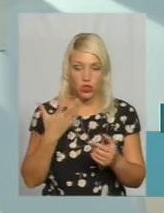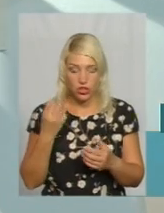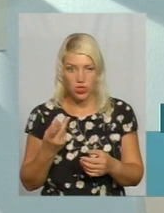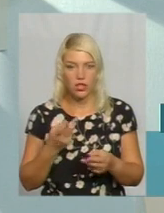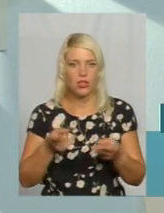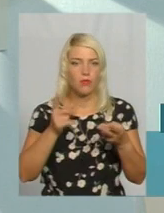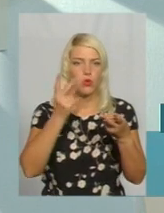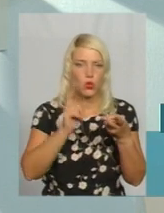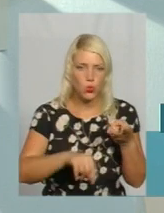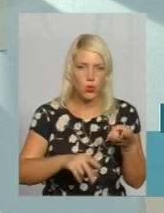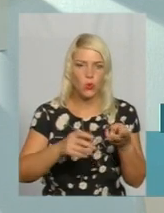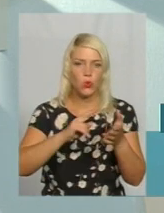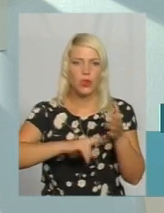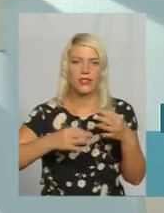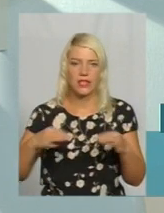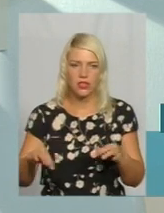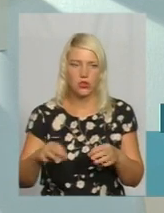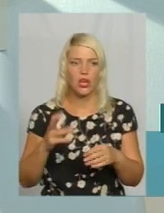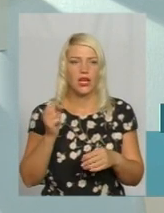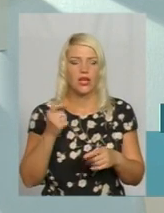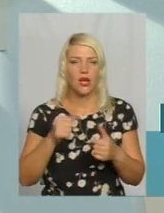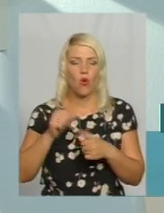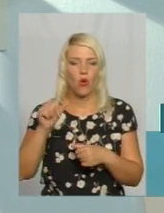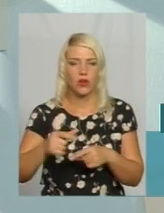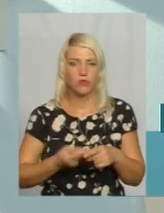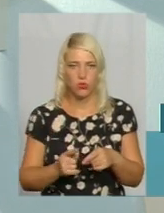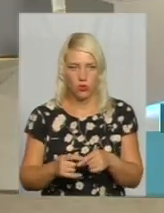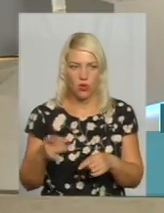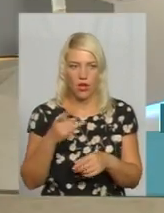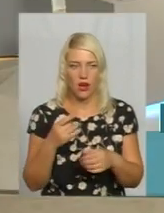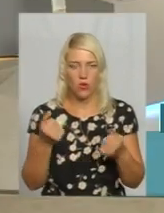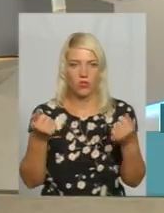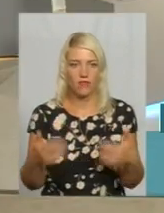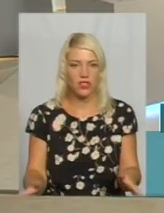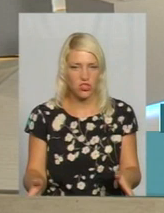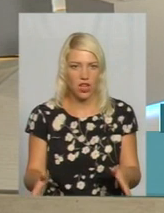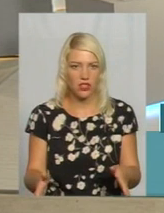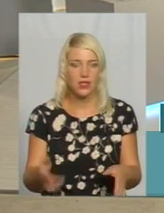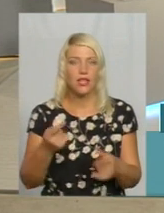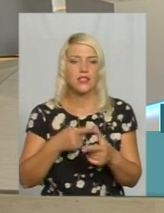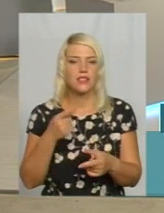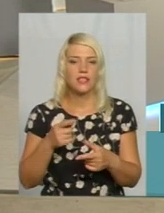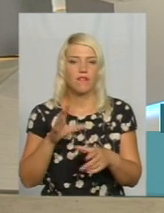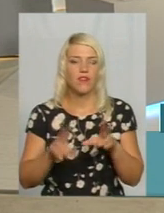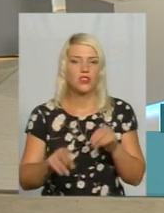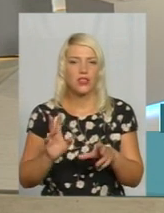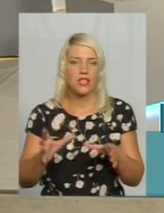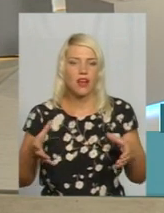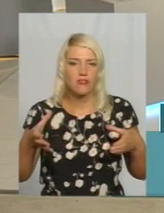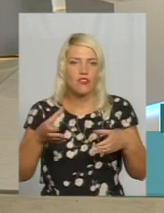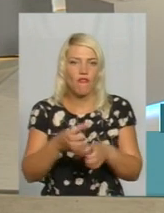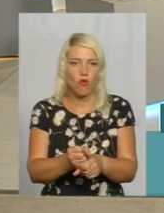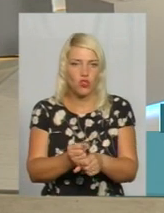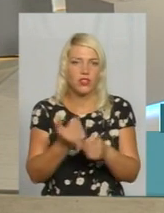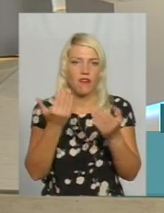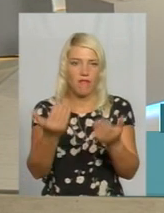ліцензія на мовлення. Крім того, уже район втрачається, тобто, це вже йде звуження вашої